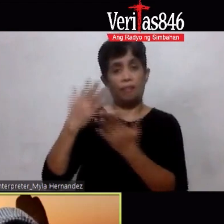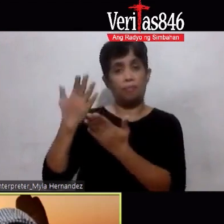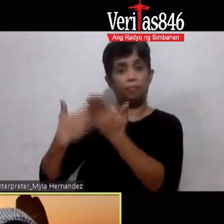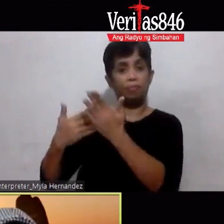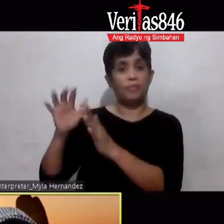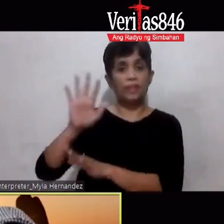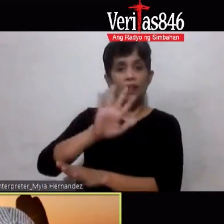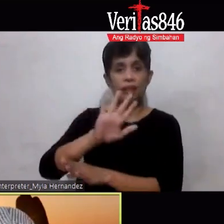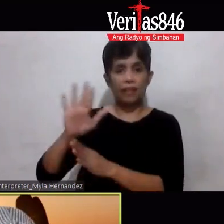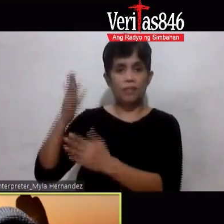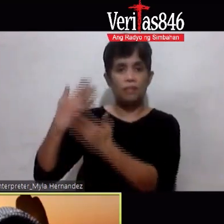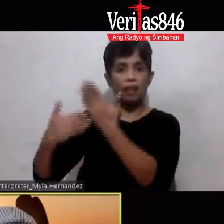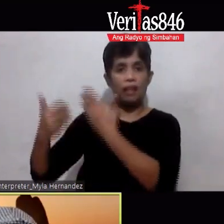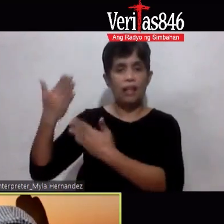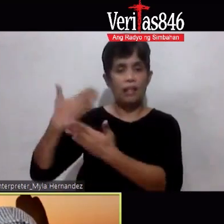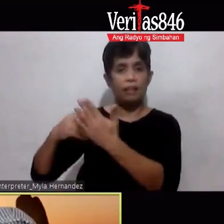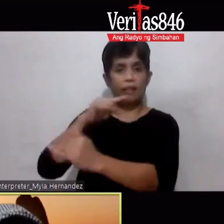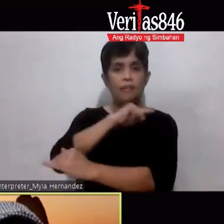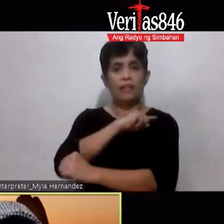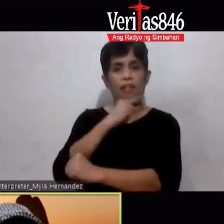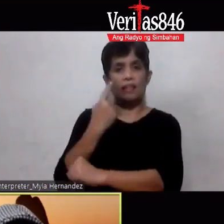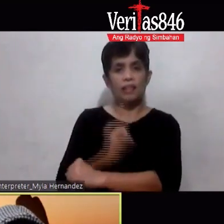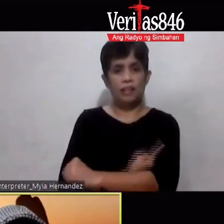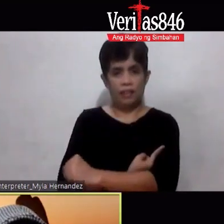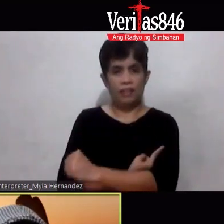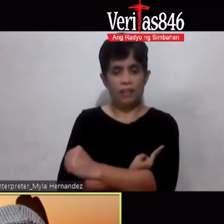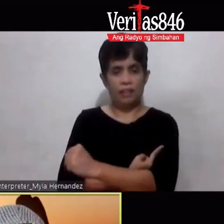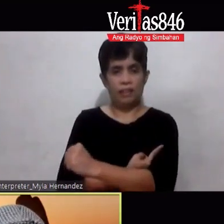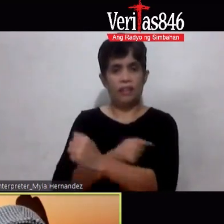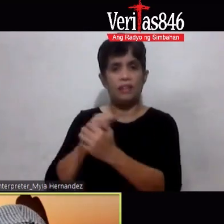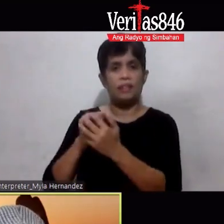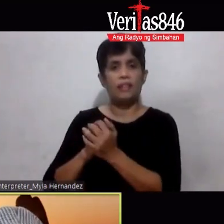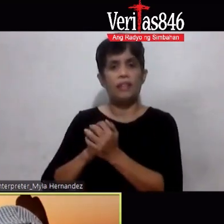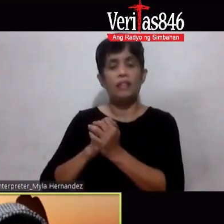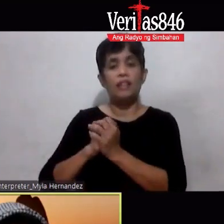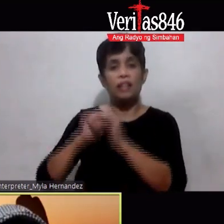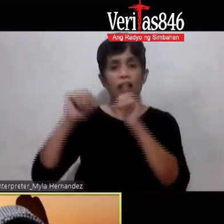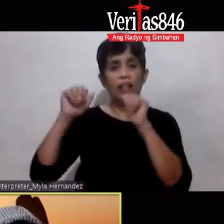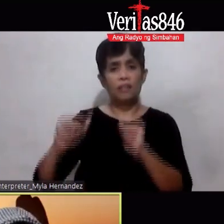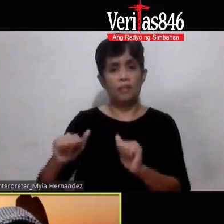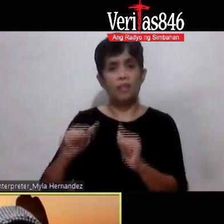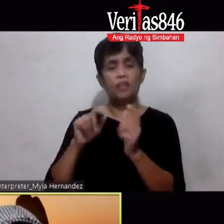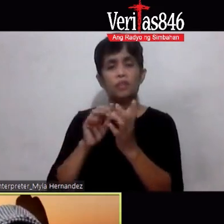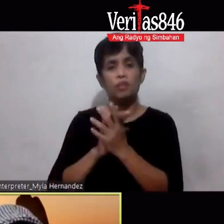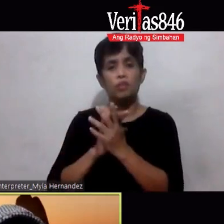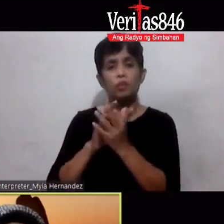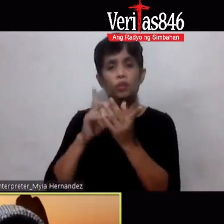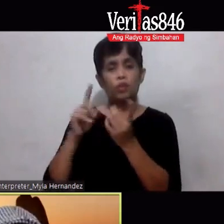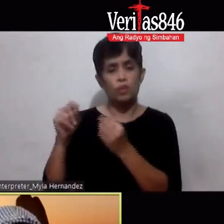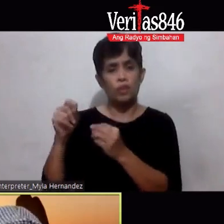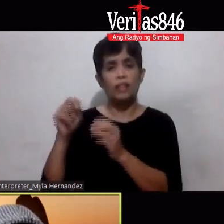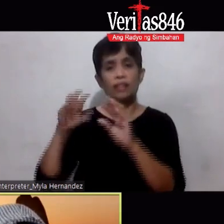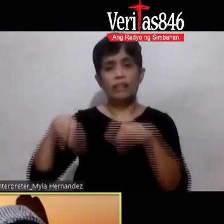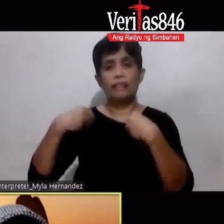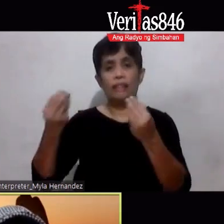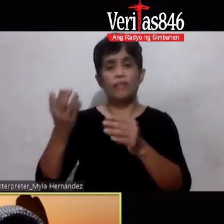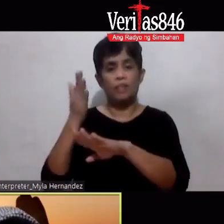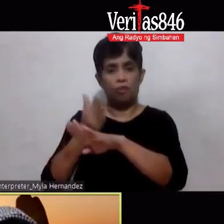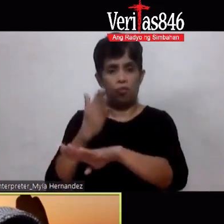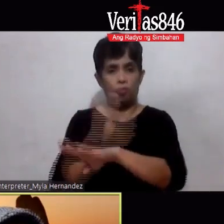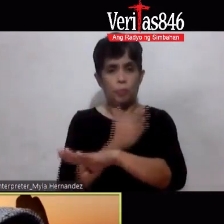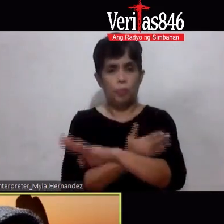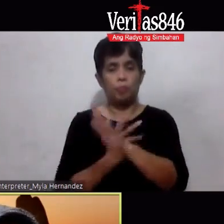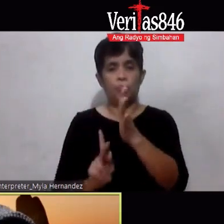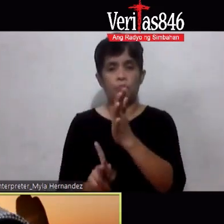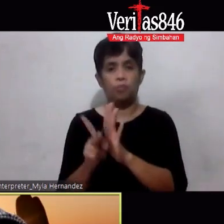mga kamay Ang kapangyarihan It's power given to us To be able to improve And keep on improving And progress Para sa ating